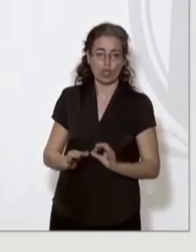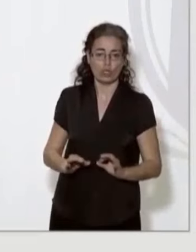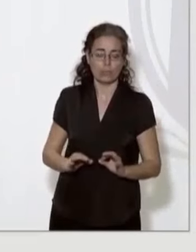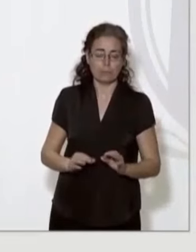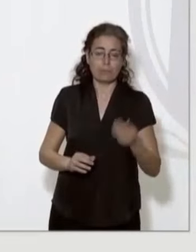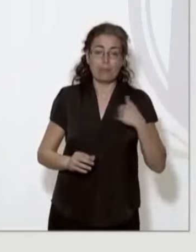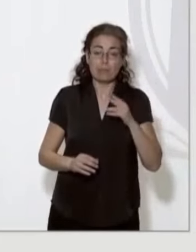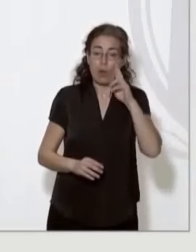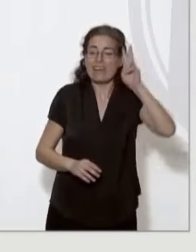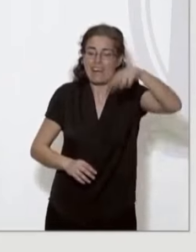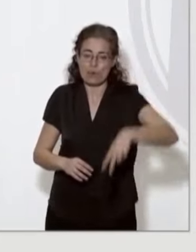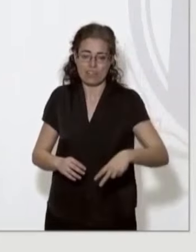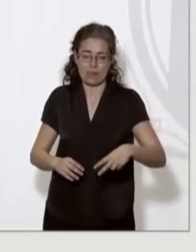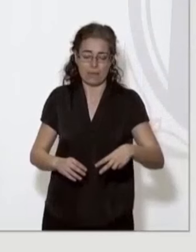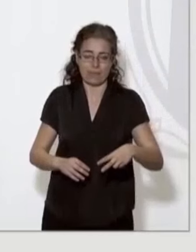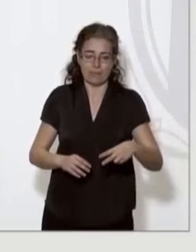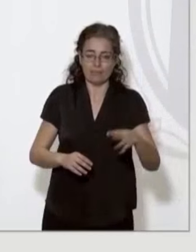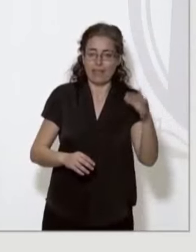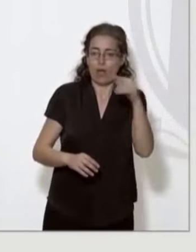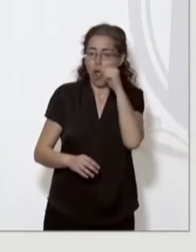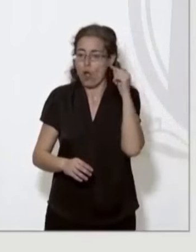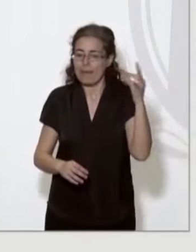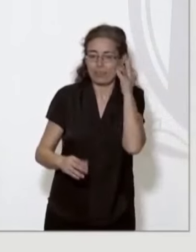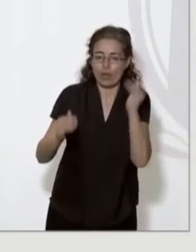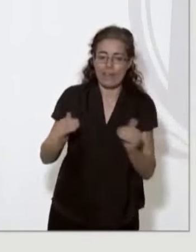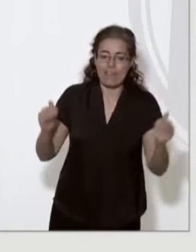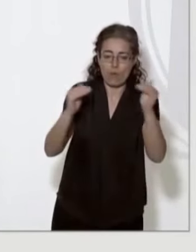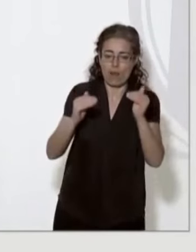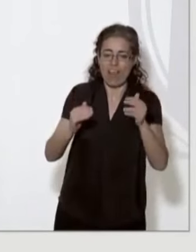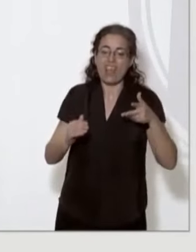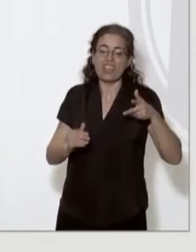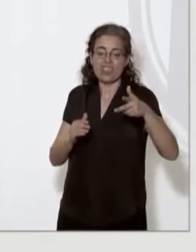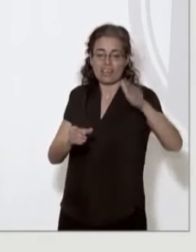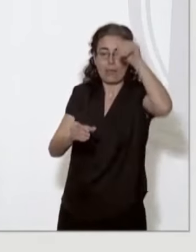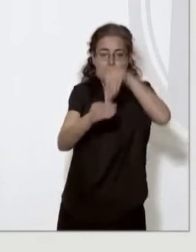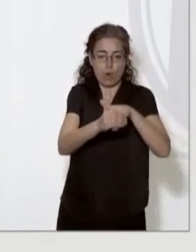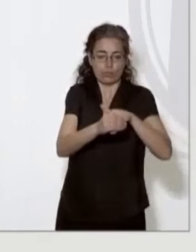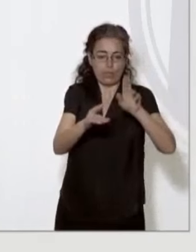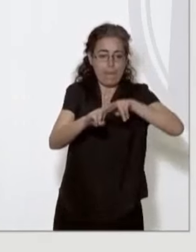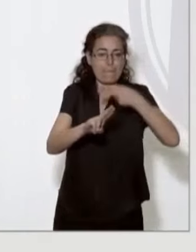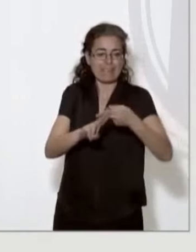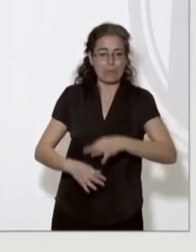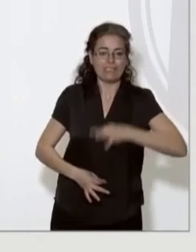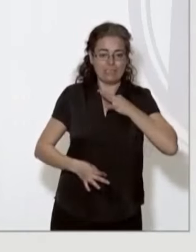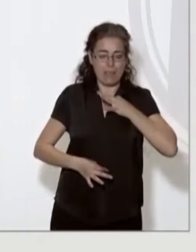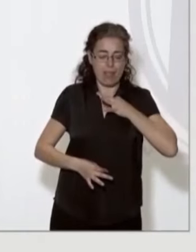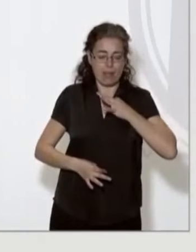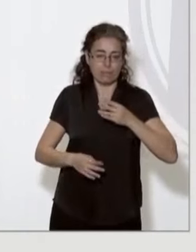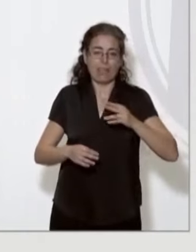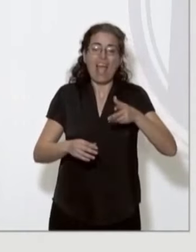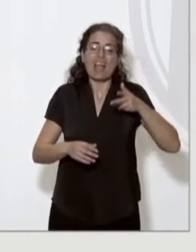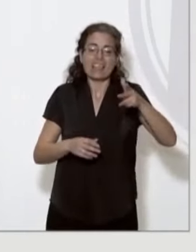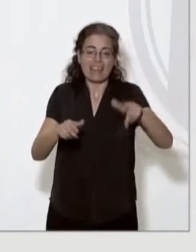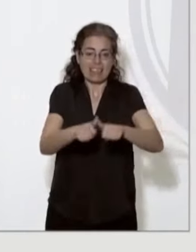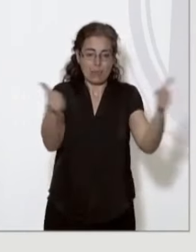El reconeixement de la igualtat entre les dones i els homes, el dret a vot, el matrimoni civil, el dret al